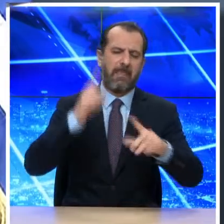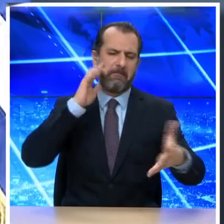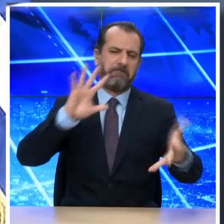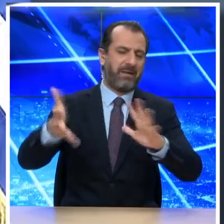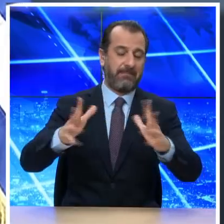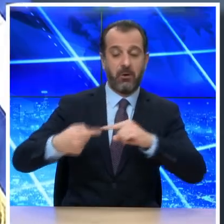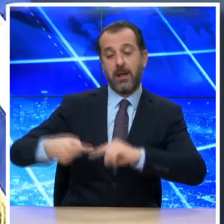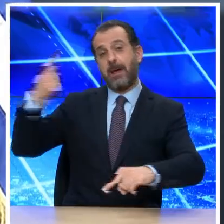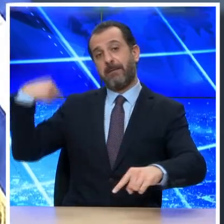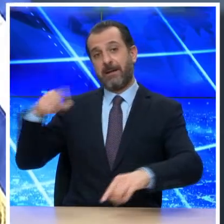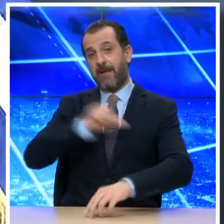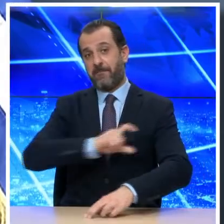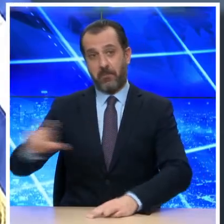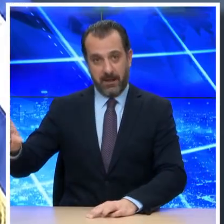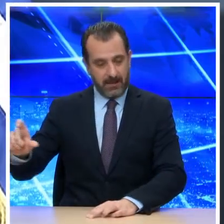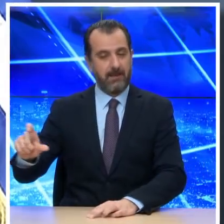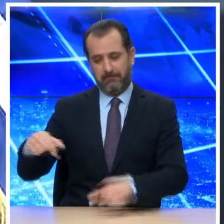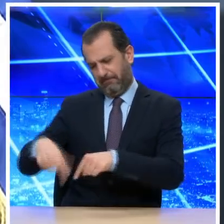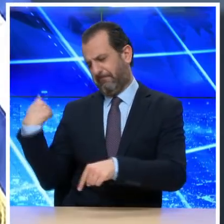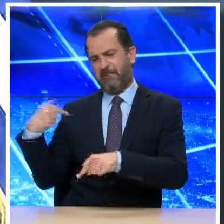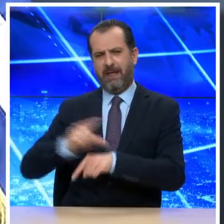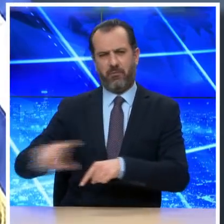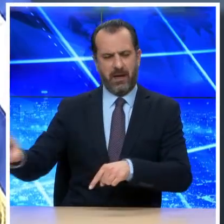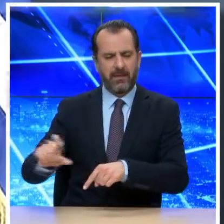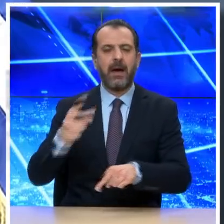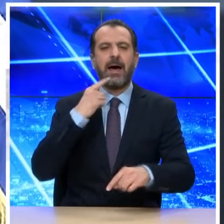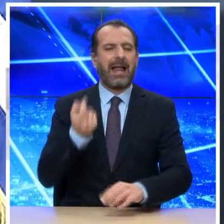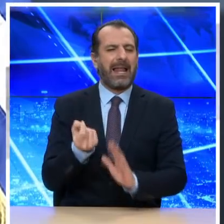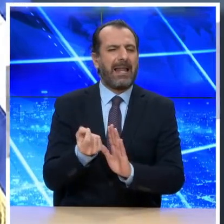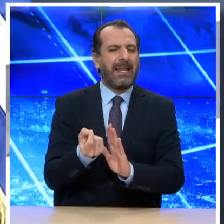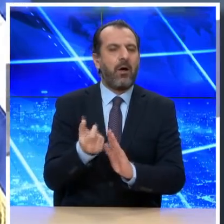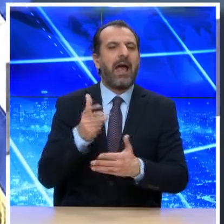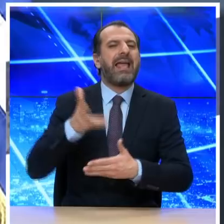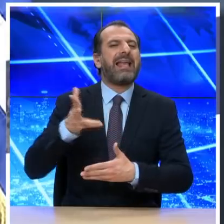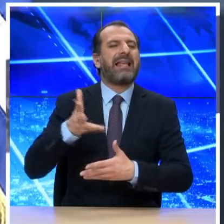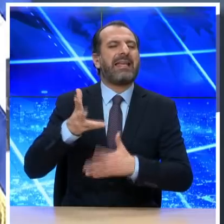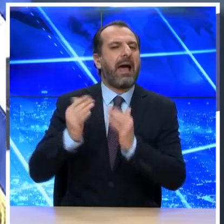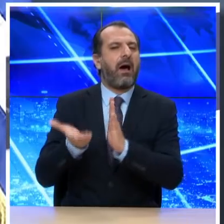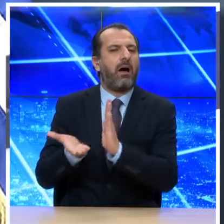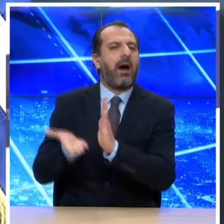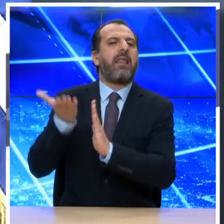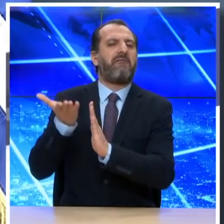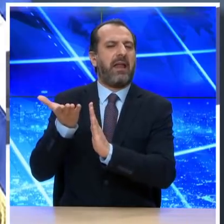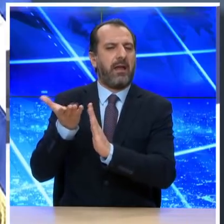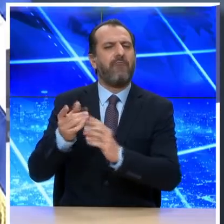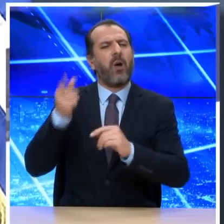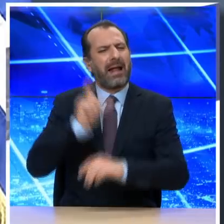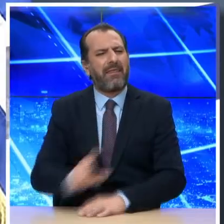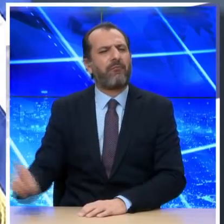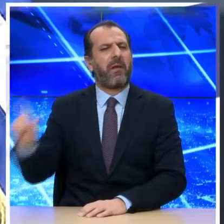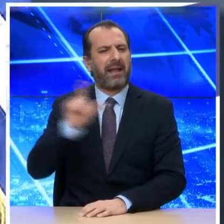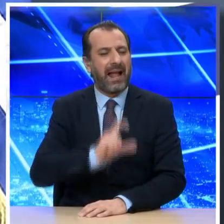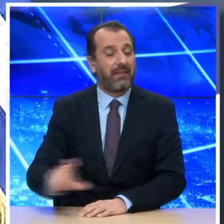μας πέρασε επίσης παρατηρήθηκε. Μικρή αύξηση της διάμεσης ηλικίας είναι κάτι που το βλέπουμε κάθε εβδομάδα,